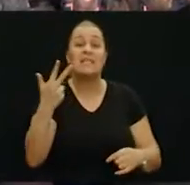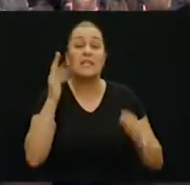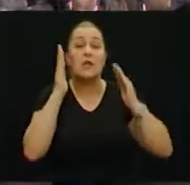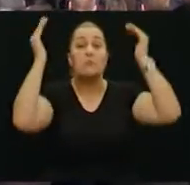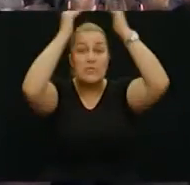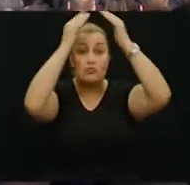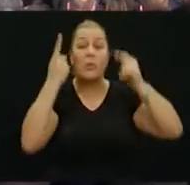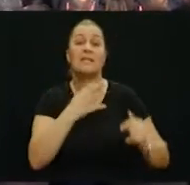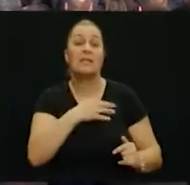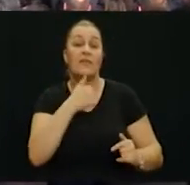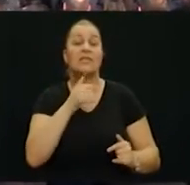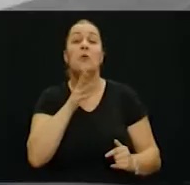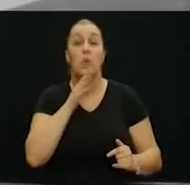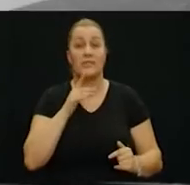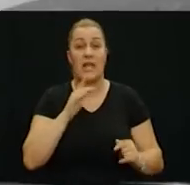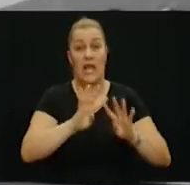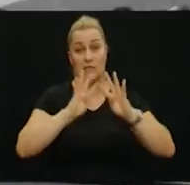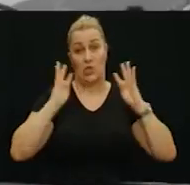biskupa iz Hrvatske i BiH.